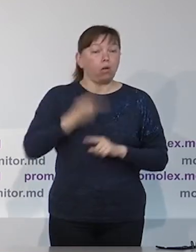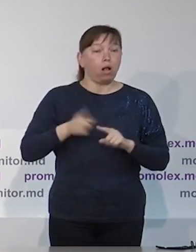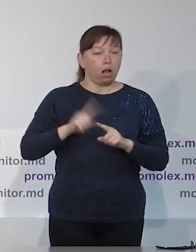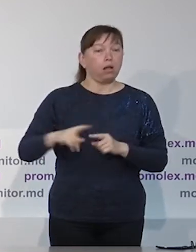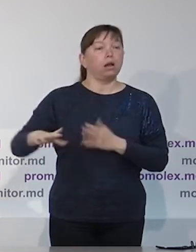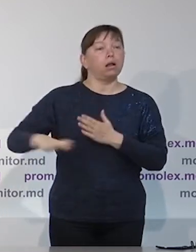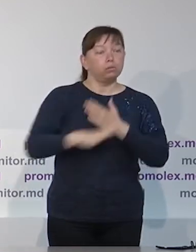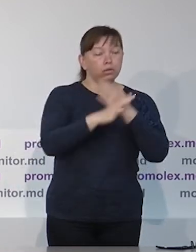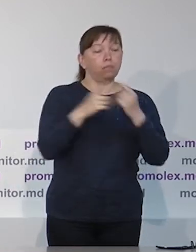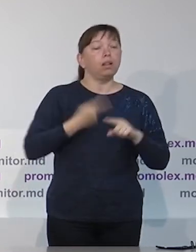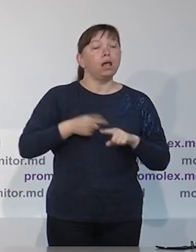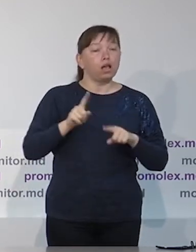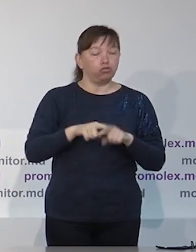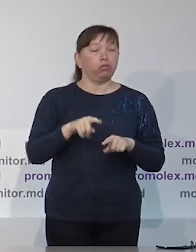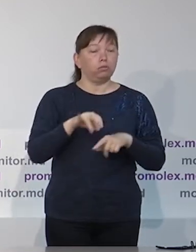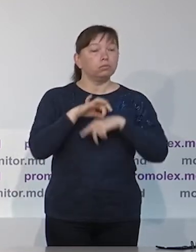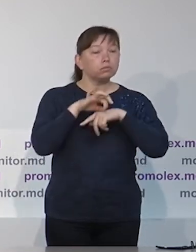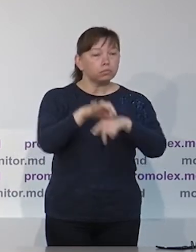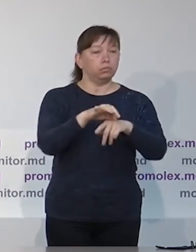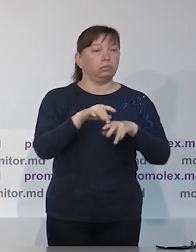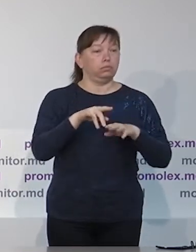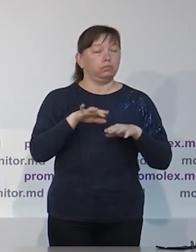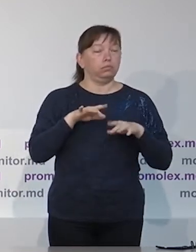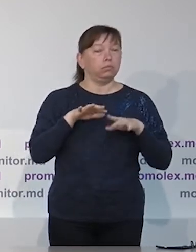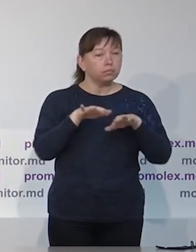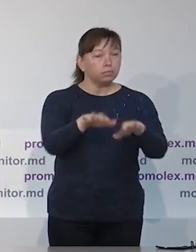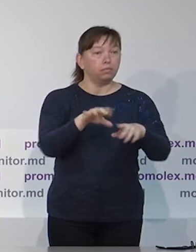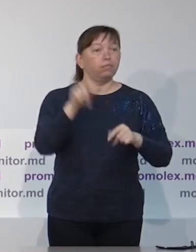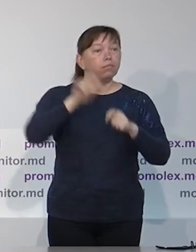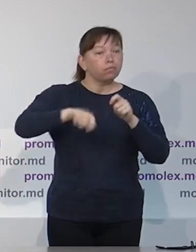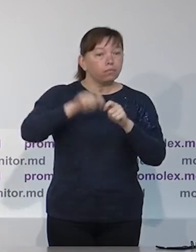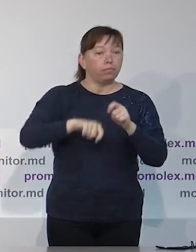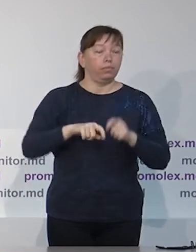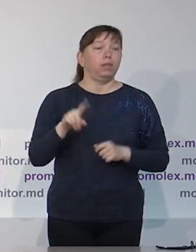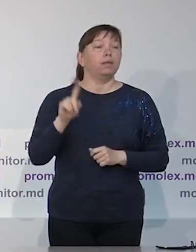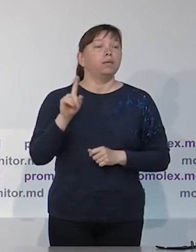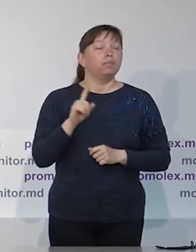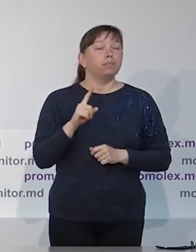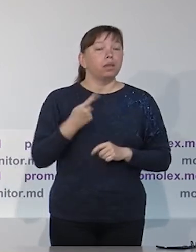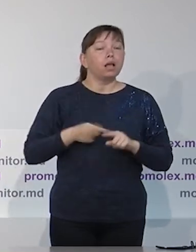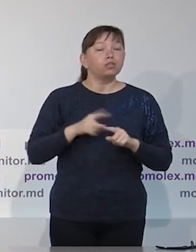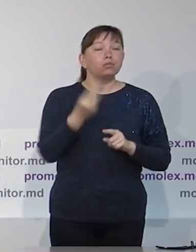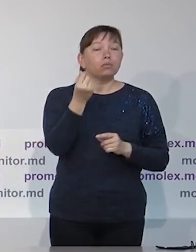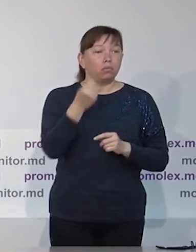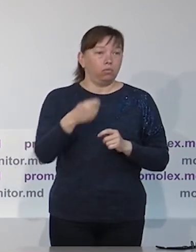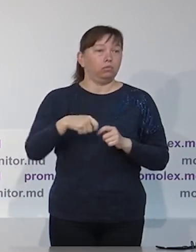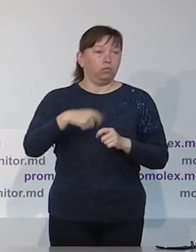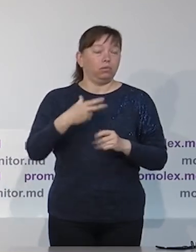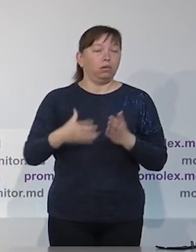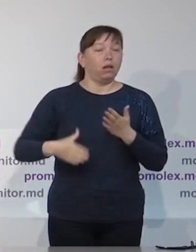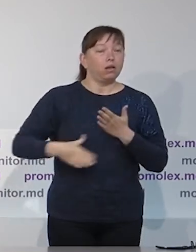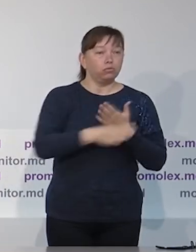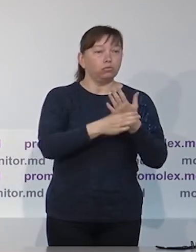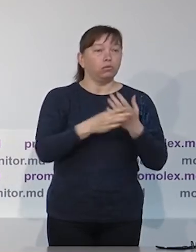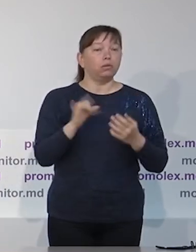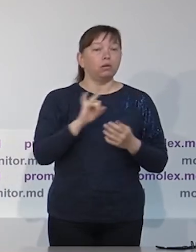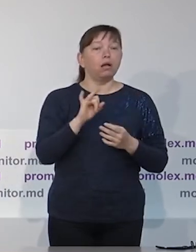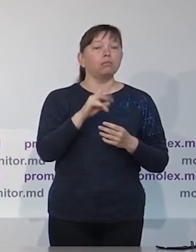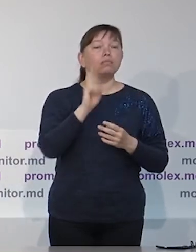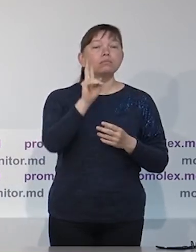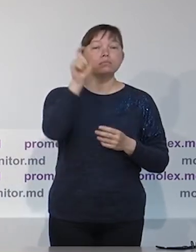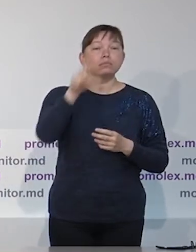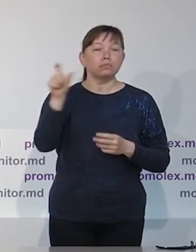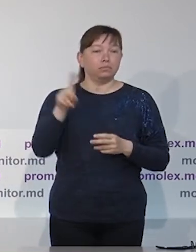наблюдательной миссии тем, что оплачивают расходы, связанные с деятельностью мониторов,